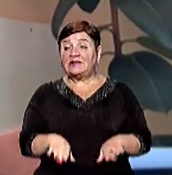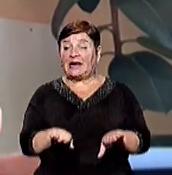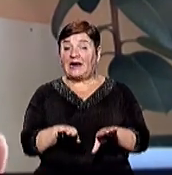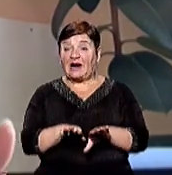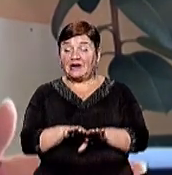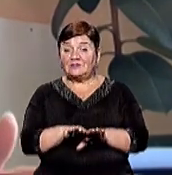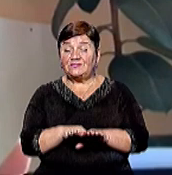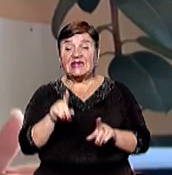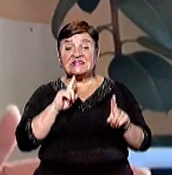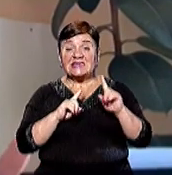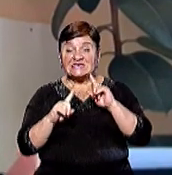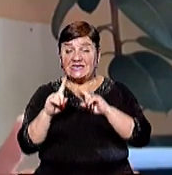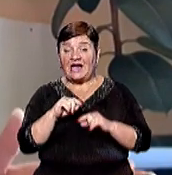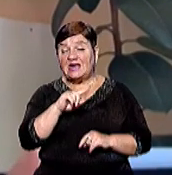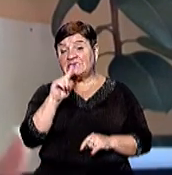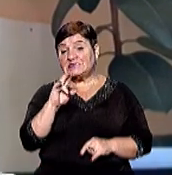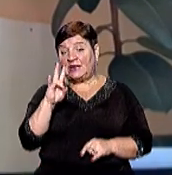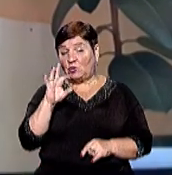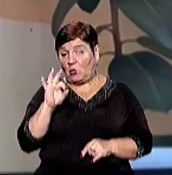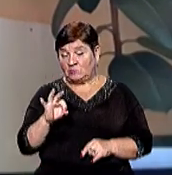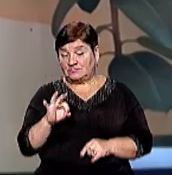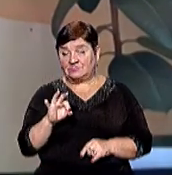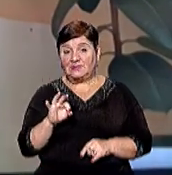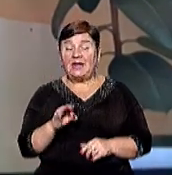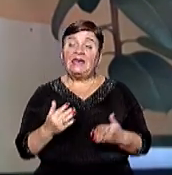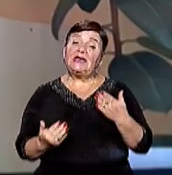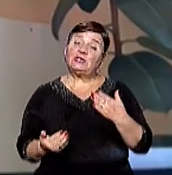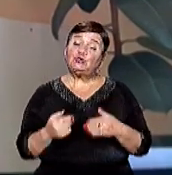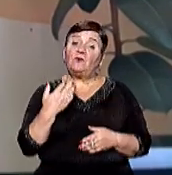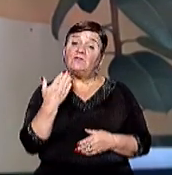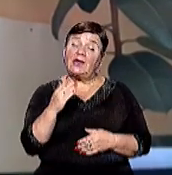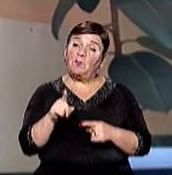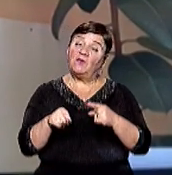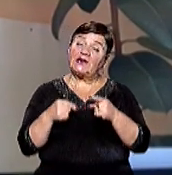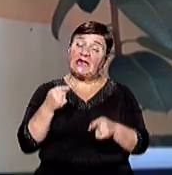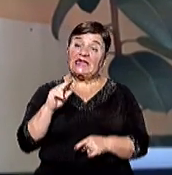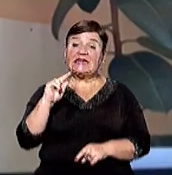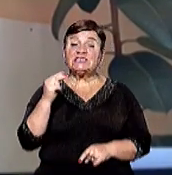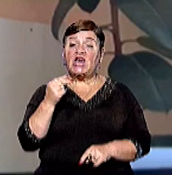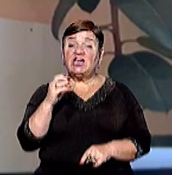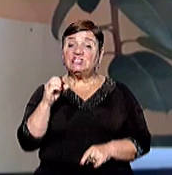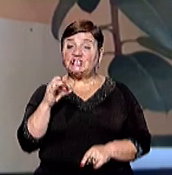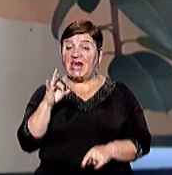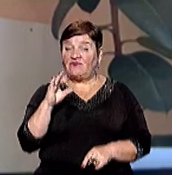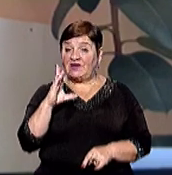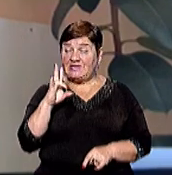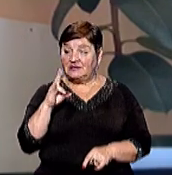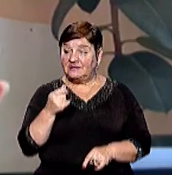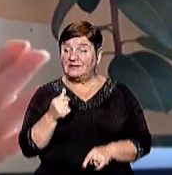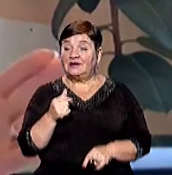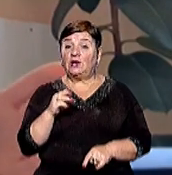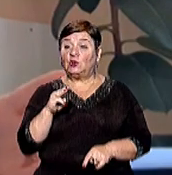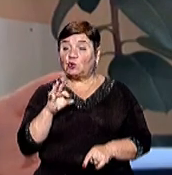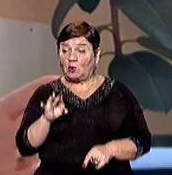основна сесія зовнішнього незалежного оцінювання Якщо ви повертаєтеся в червні, перших тижнях червня,